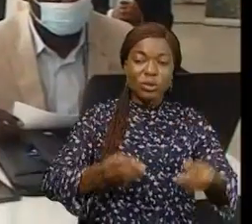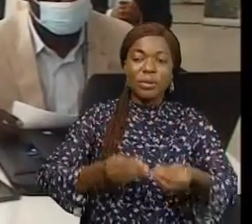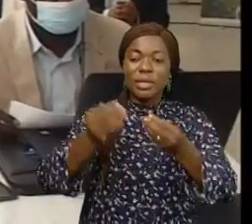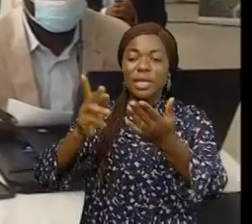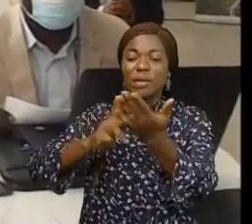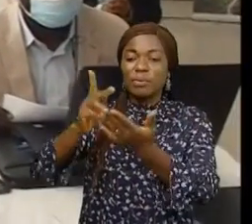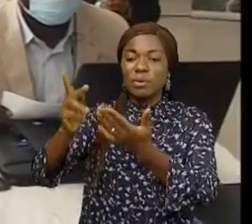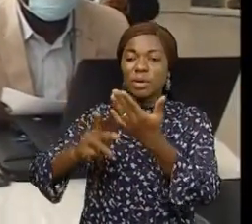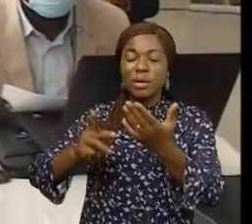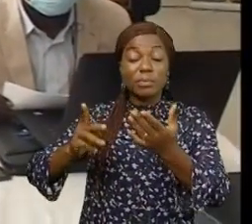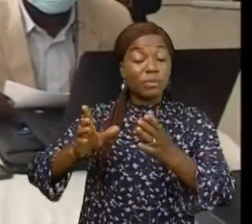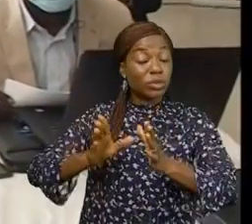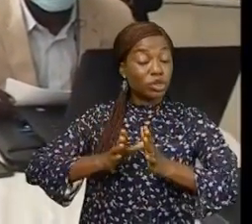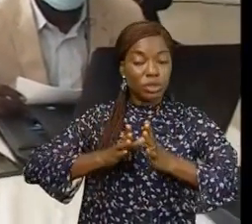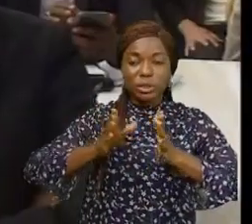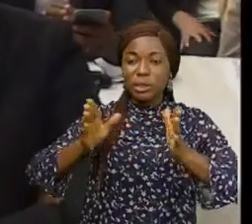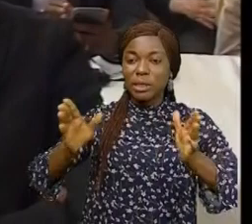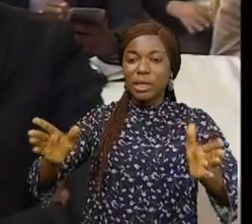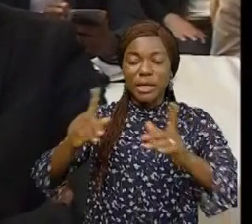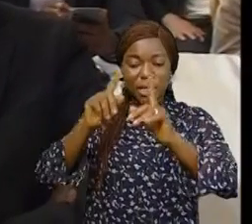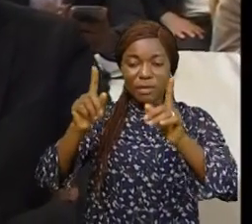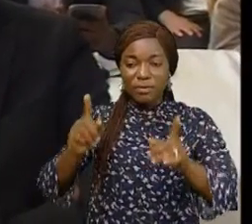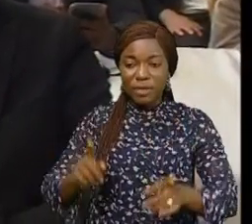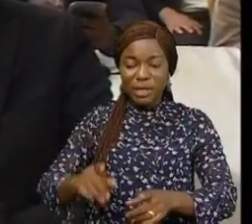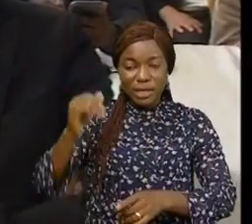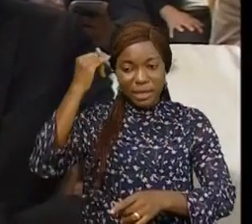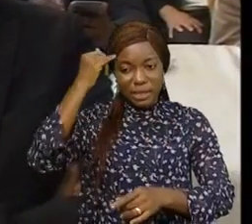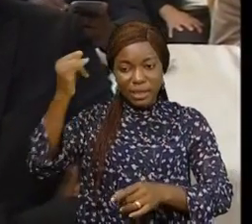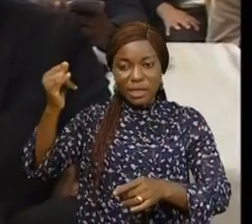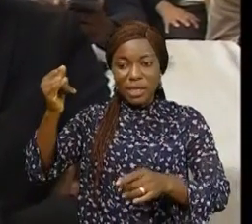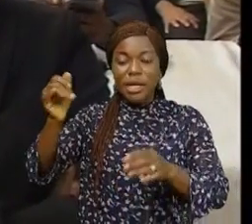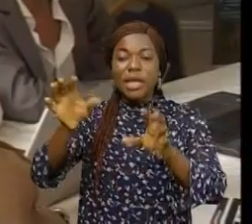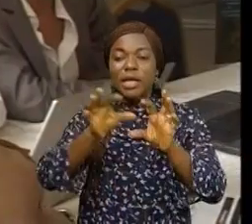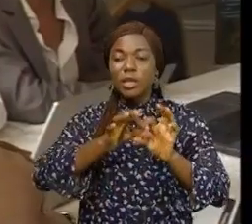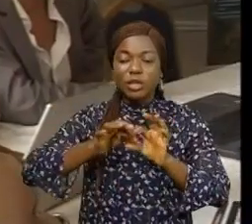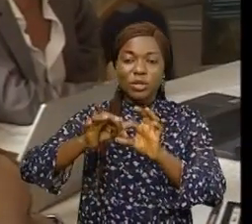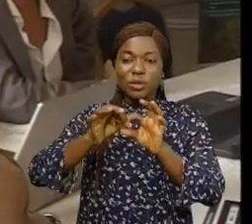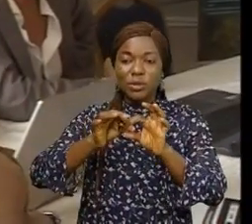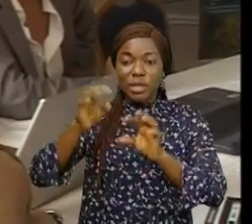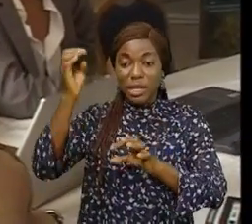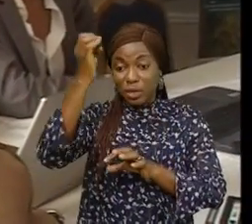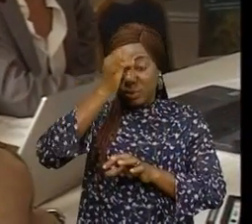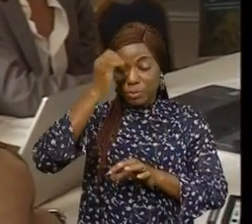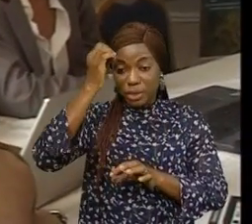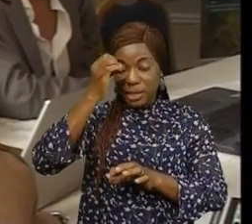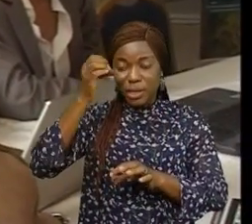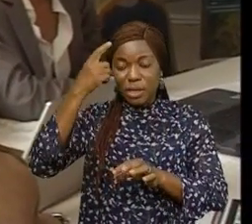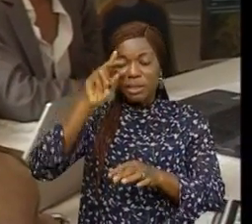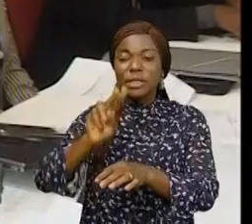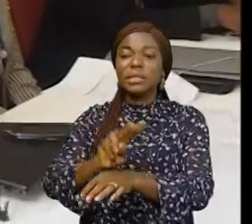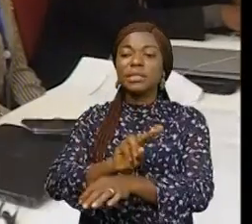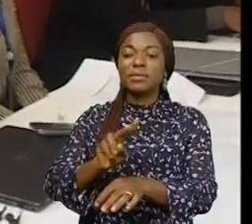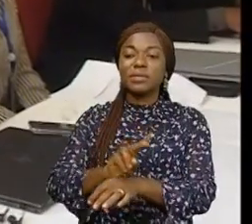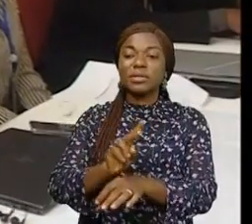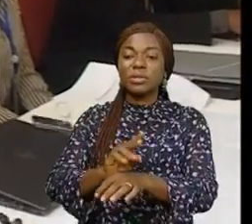programme continental GMS et Africa, initiative de l'Union européenne et de l'Union africaine, basée sur l'utilisation des